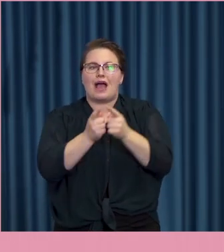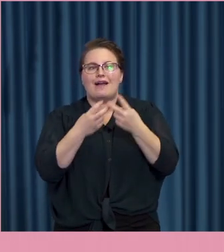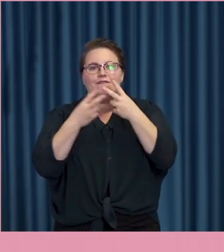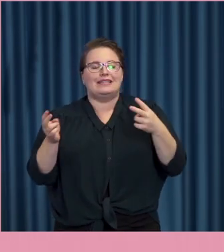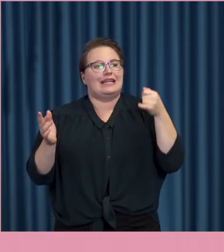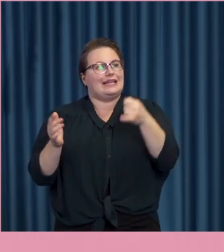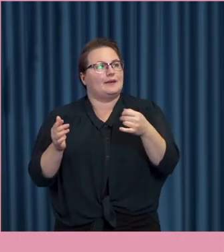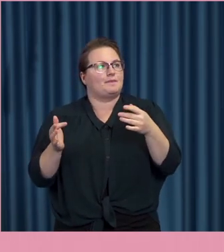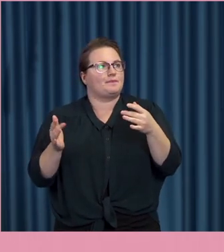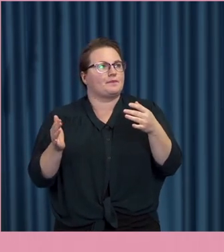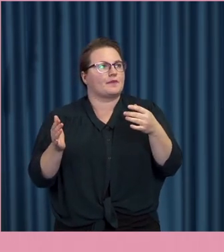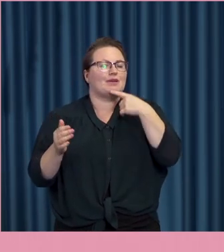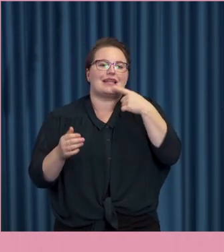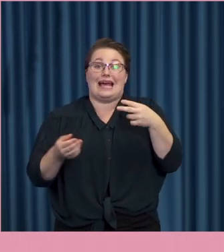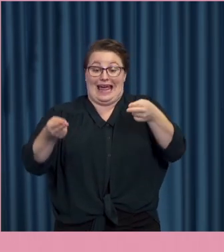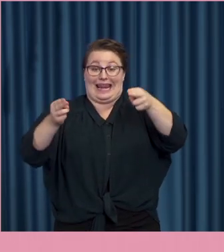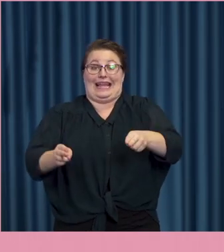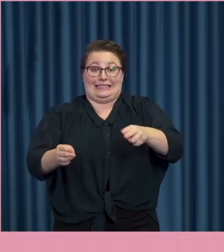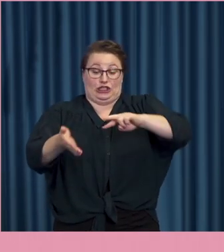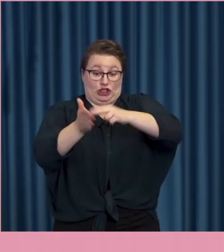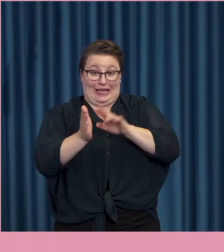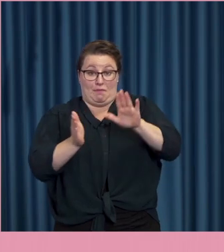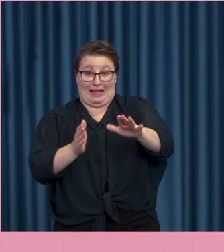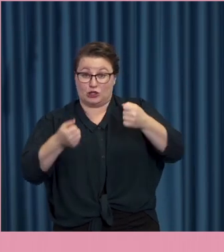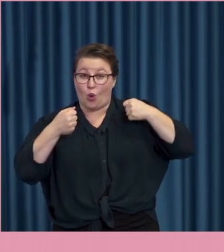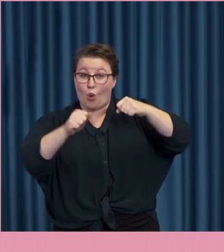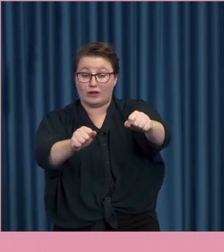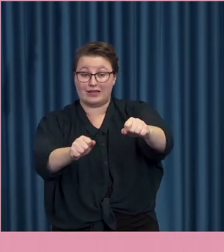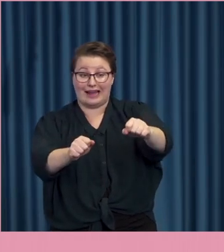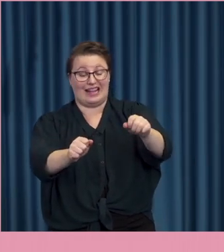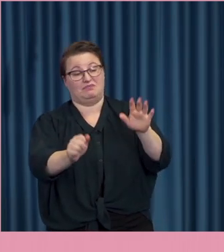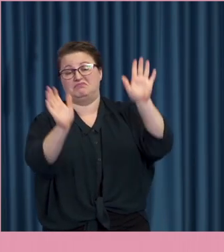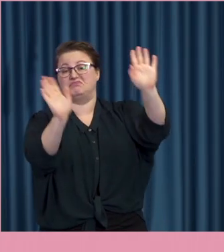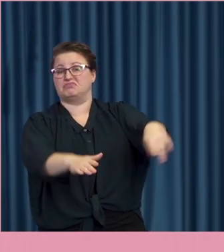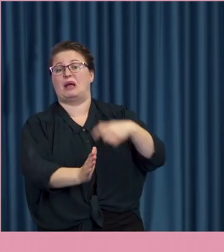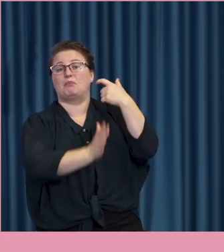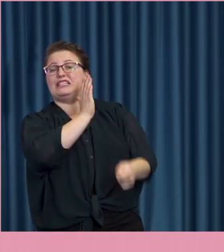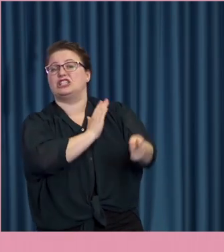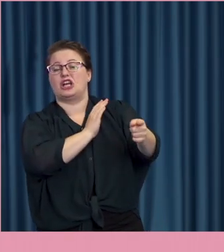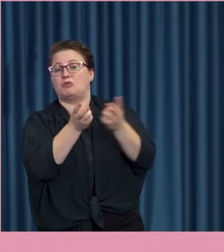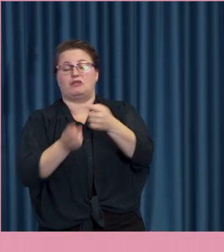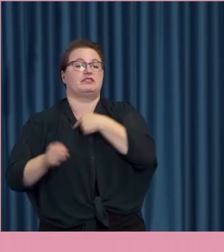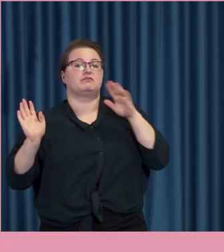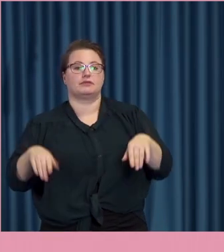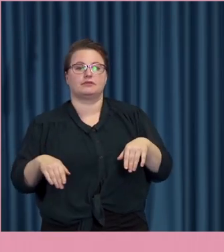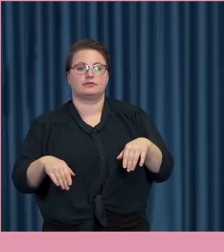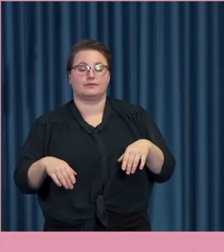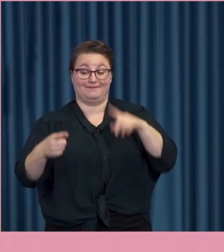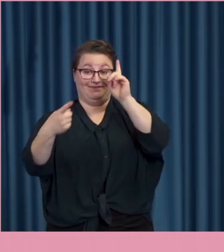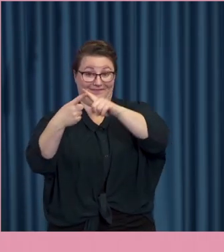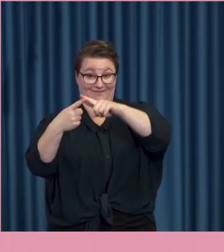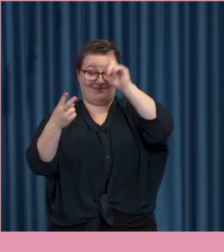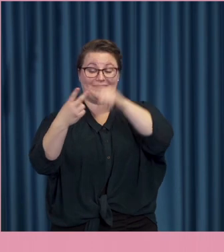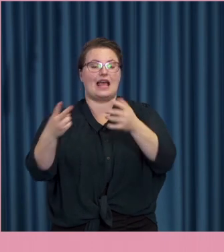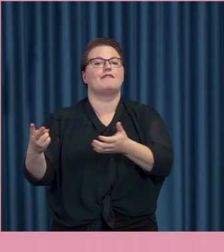man betraktar rättssystemets åtgärder som närmast misslyckade. Sen finns det en brist. Så det här är en brist